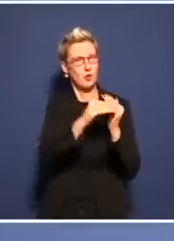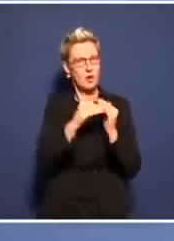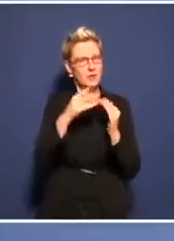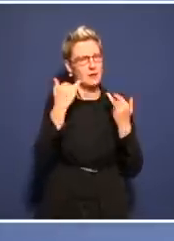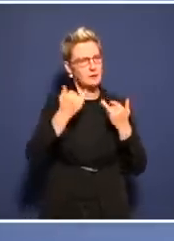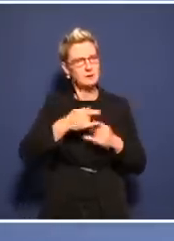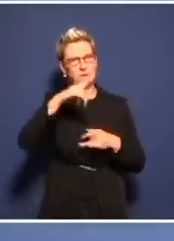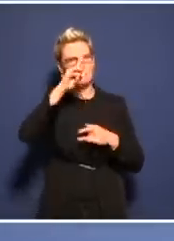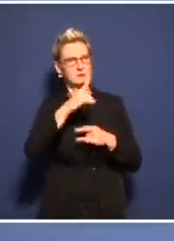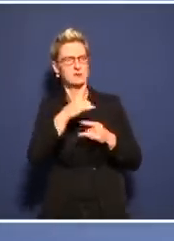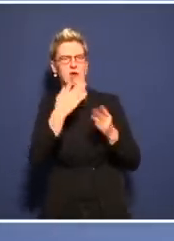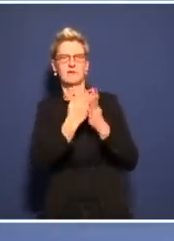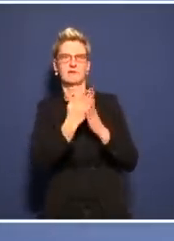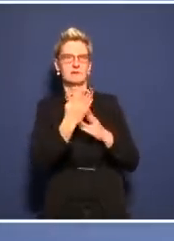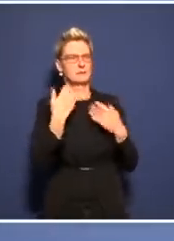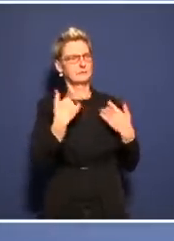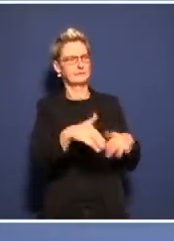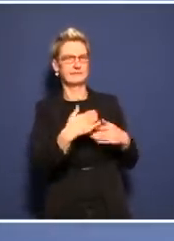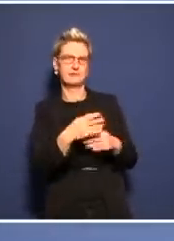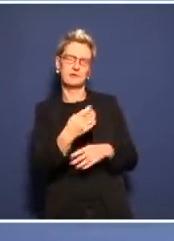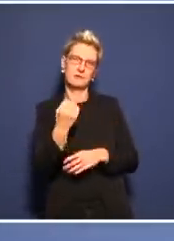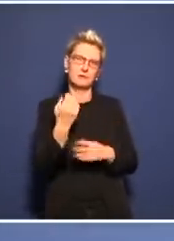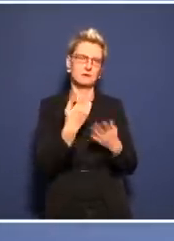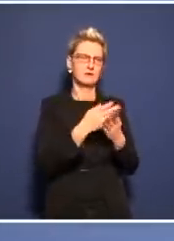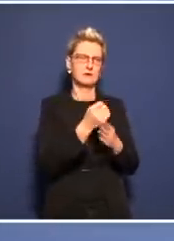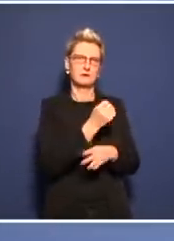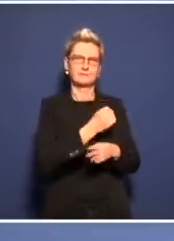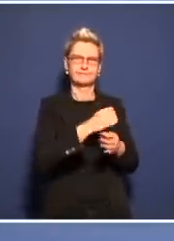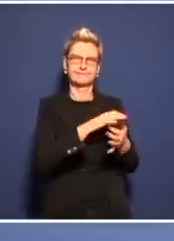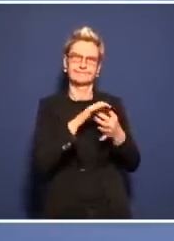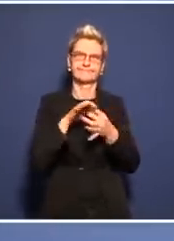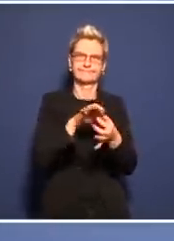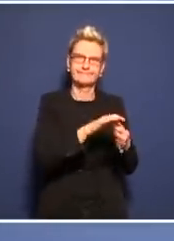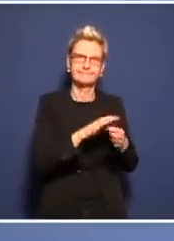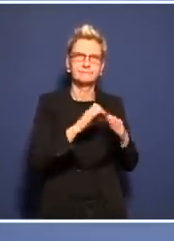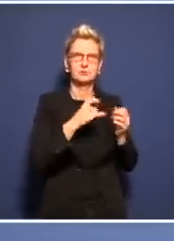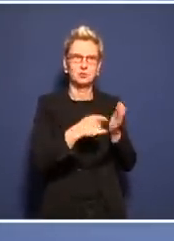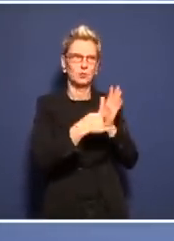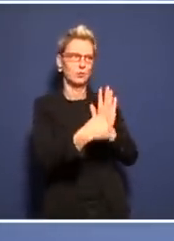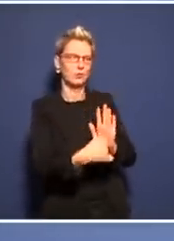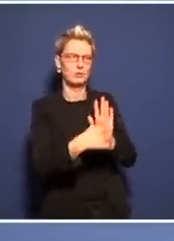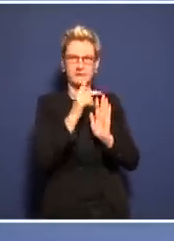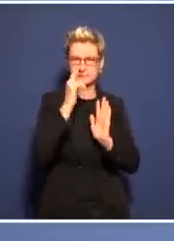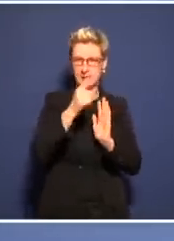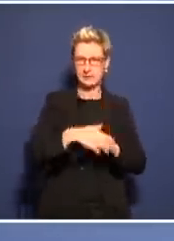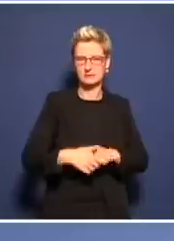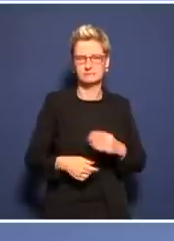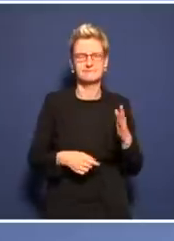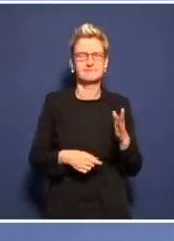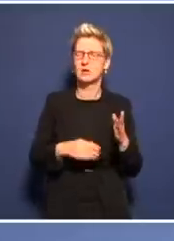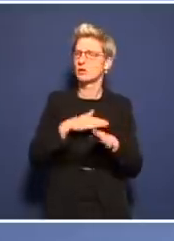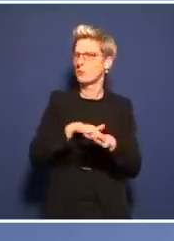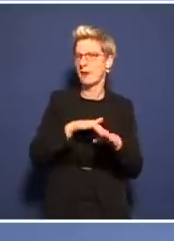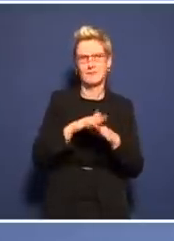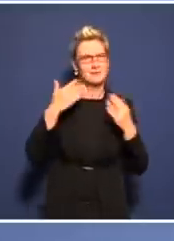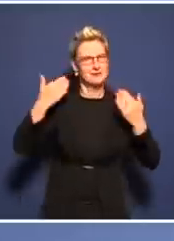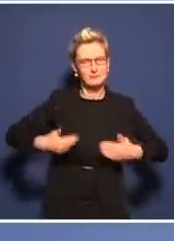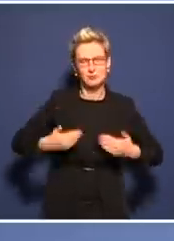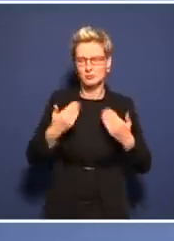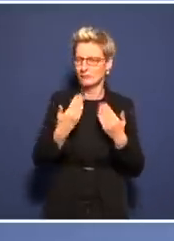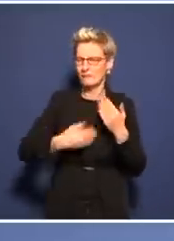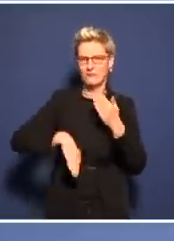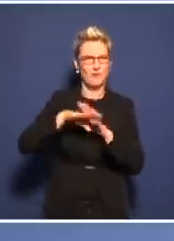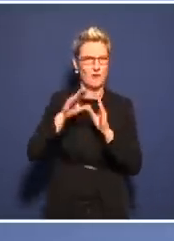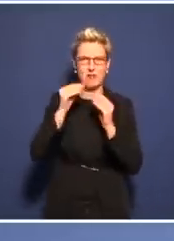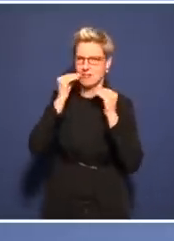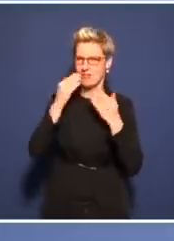überhaupt nicht an den Gesundheitsminister ist. Der hat ja nichts mit Demonstrationen zu tun, sondern an das Innenministerium. Und weil hier diese Empörung herüberkommt, die